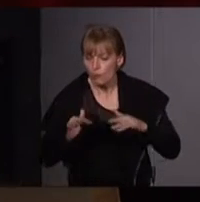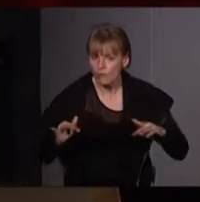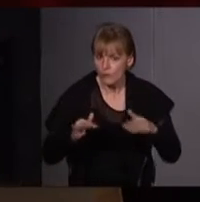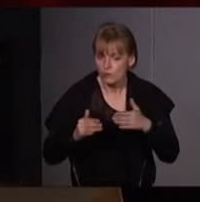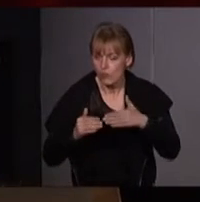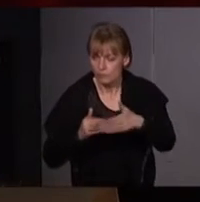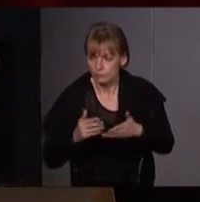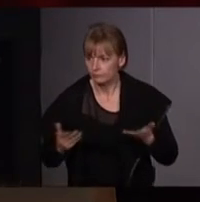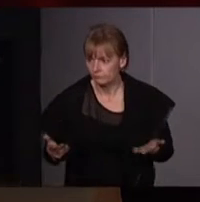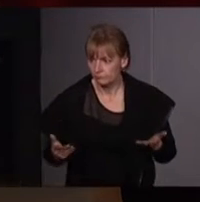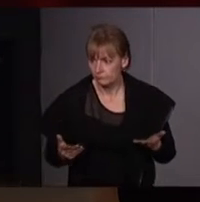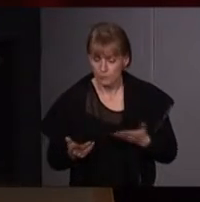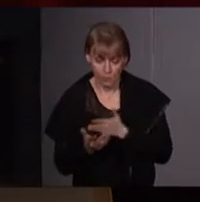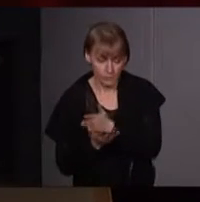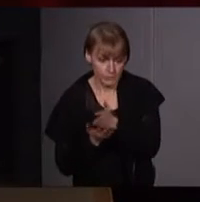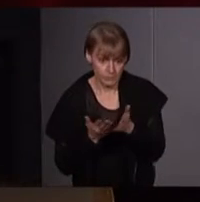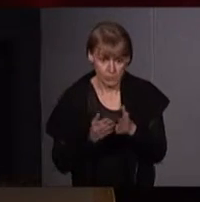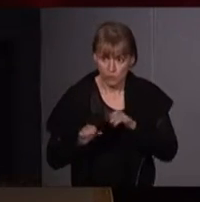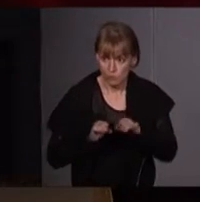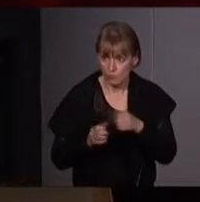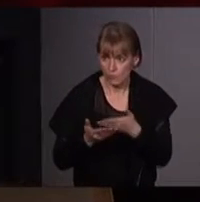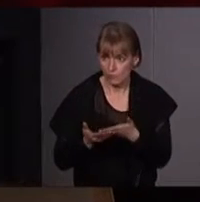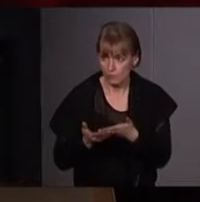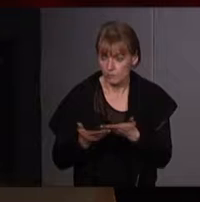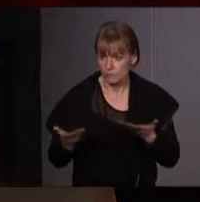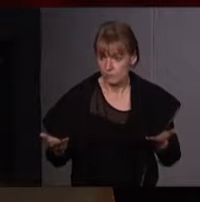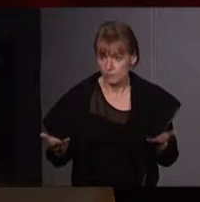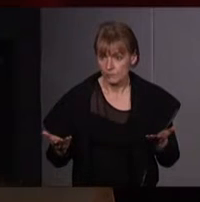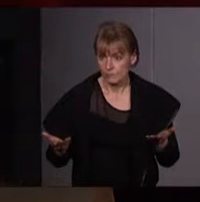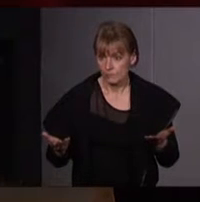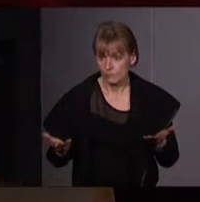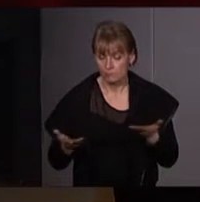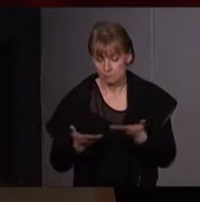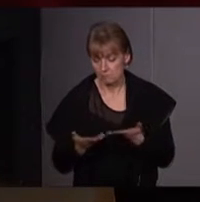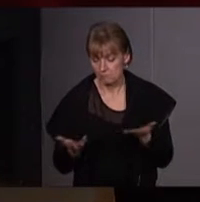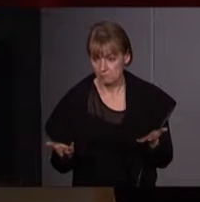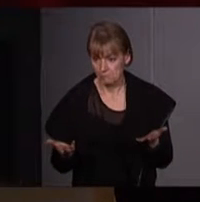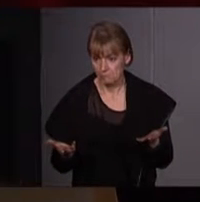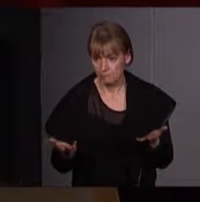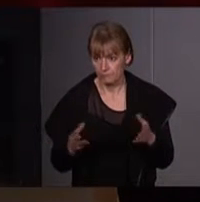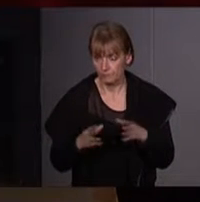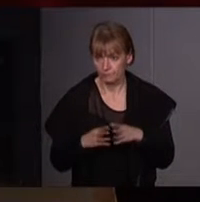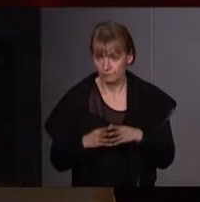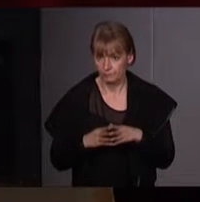donc tous les enjeux de ces mouvements, c'est de questionner cette